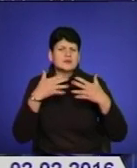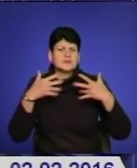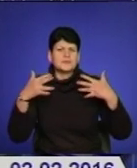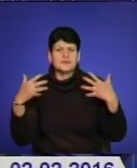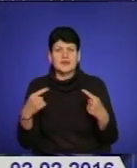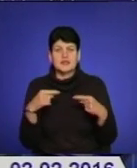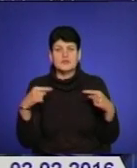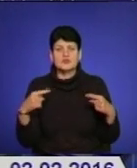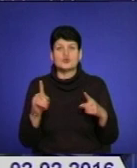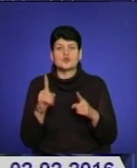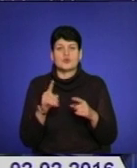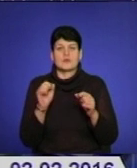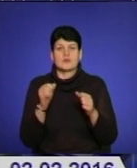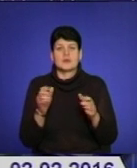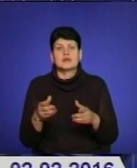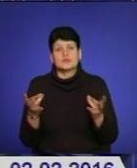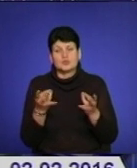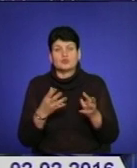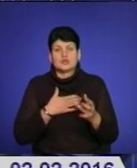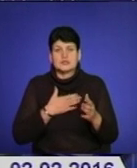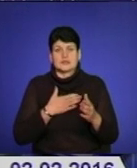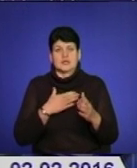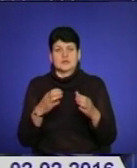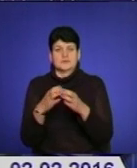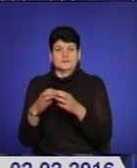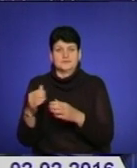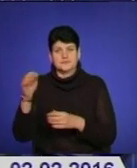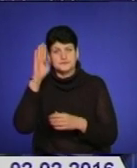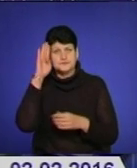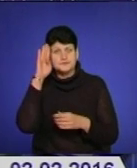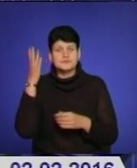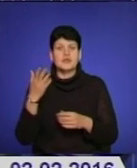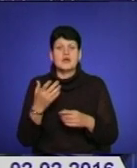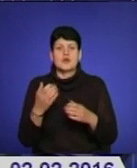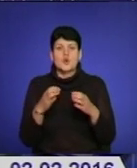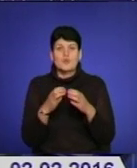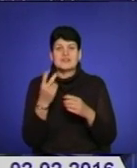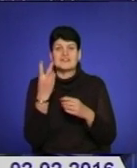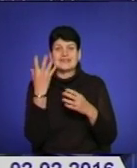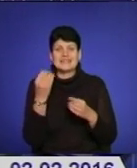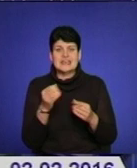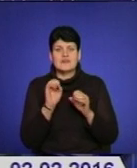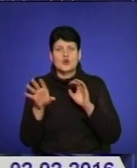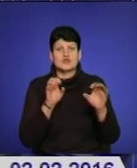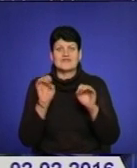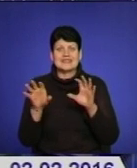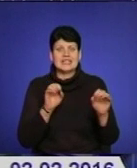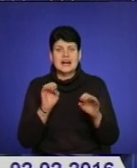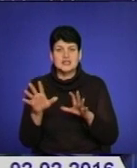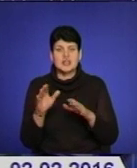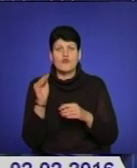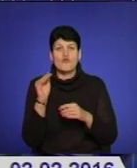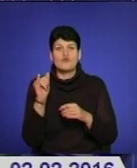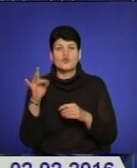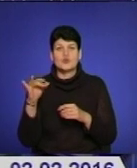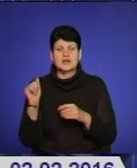іншого, всього, що потребують наші підрозділи на передових позиціях. Група за два дні розвантажила машини, фури